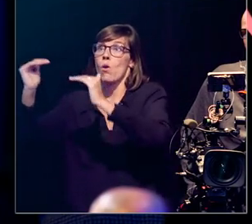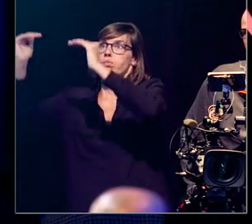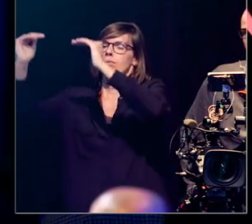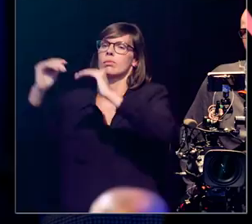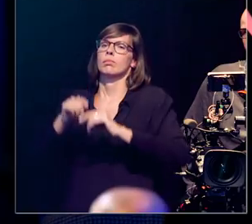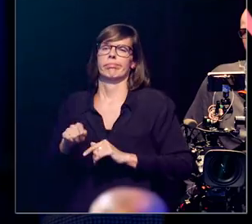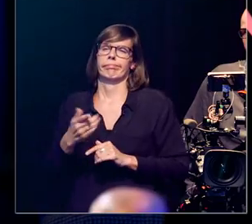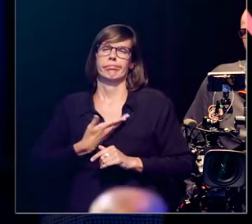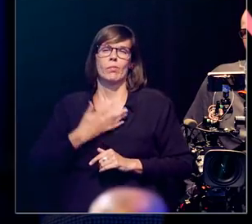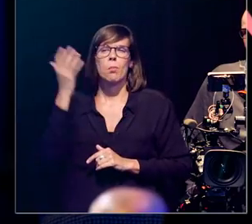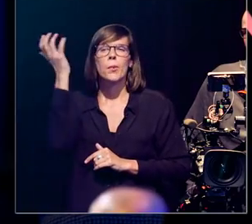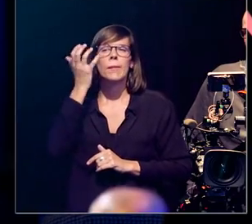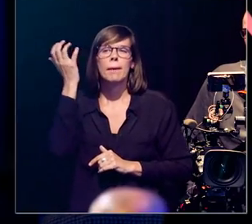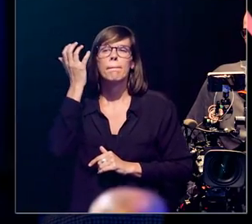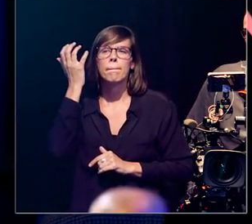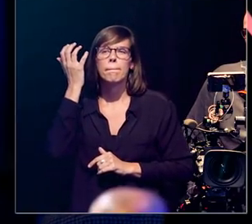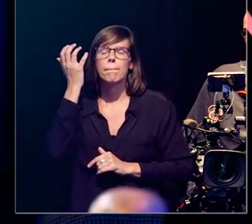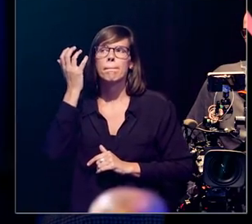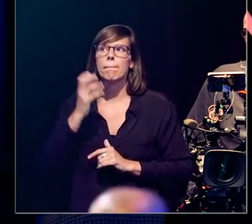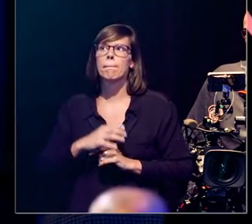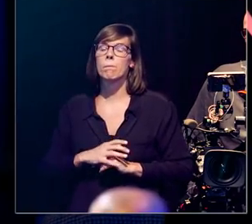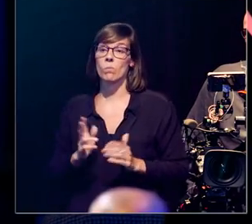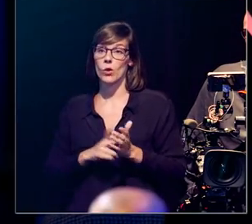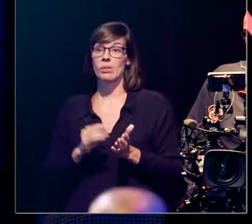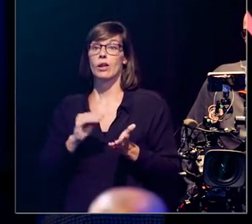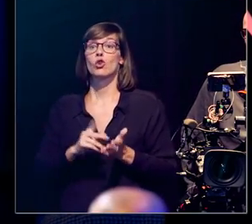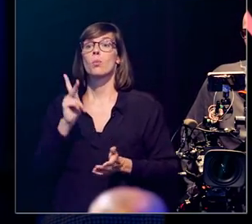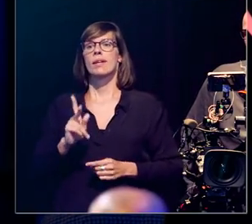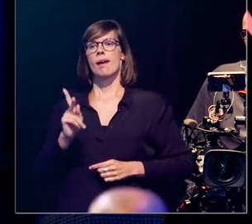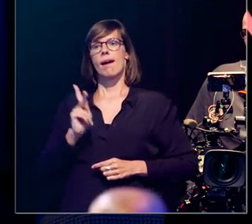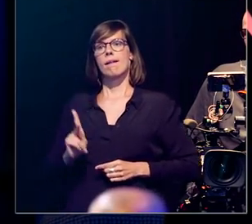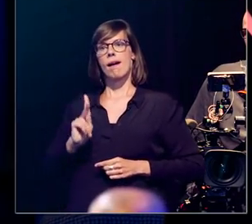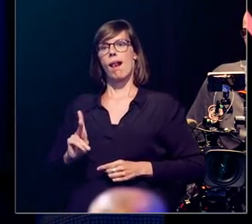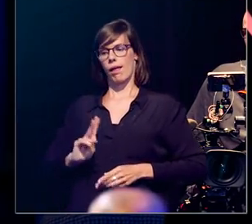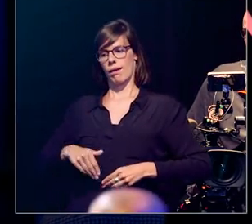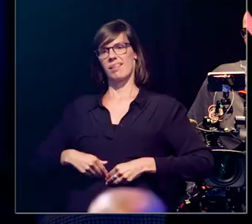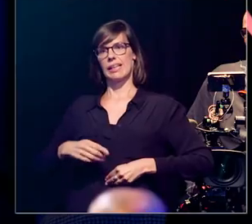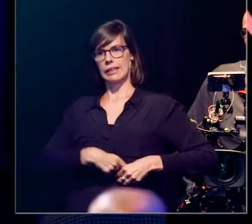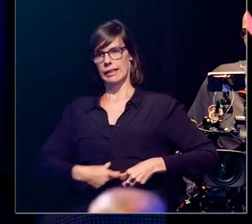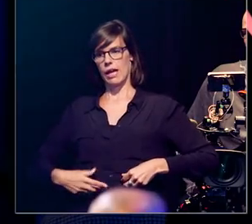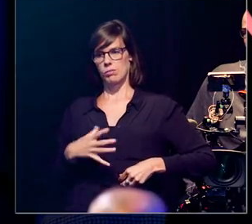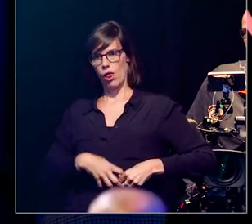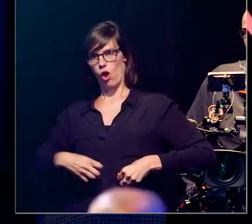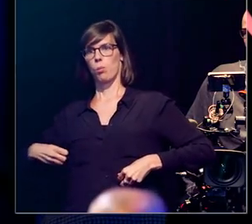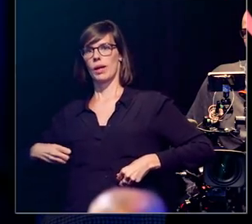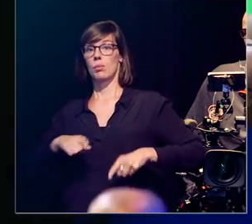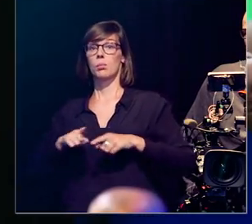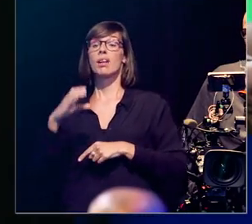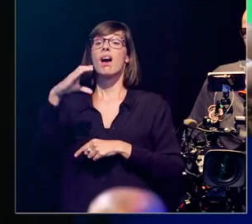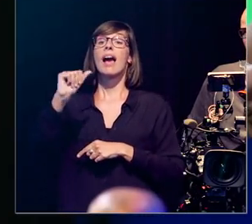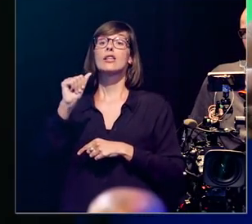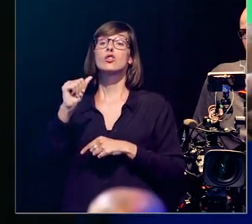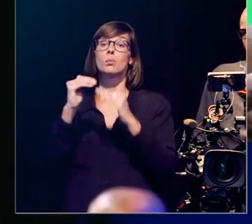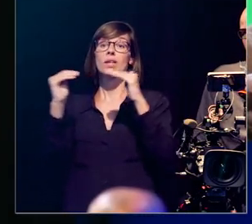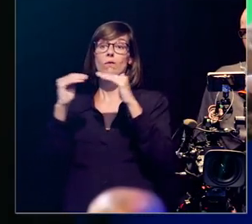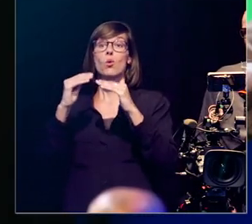de problemen. Want dan gaat er nog meer kalk uit je darm opgenomen worden, gaat de calciumspiegel in je